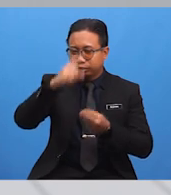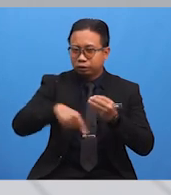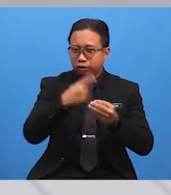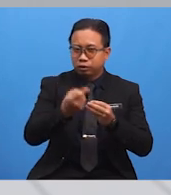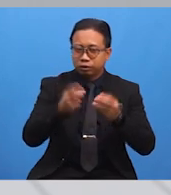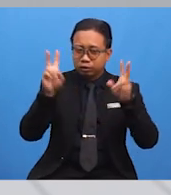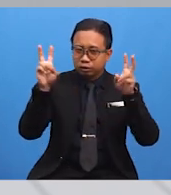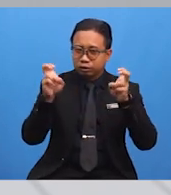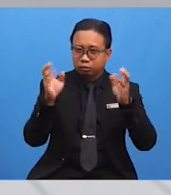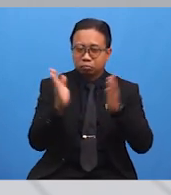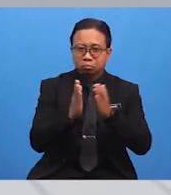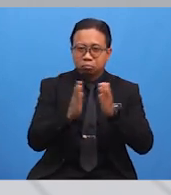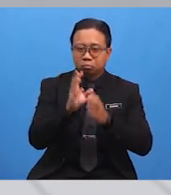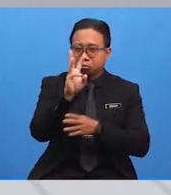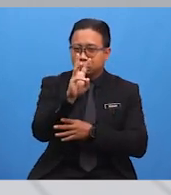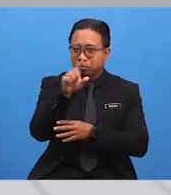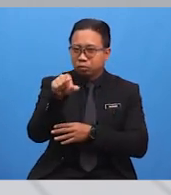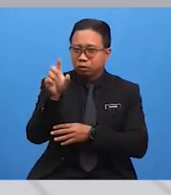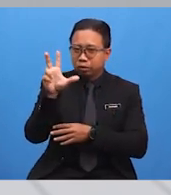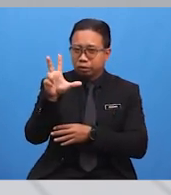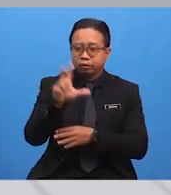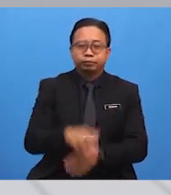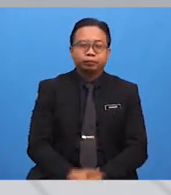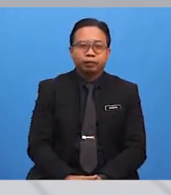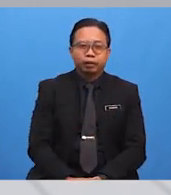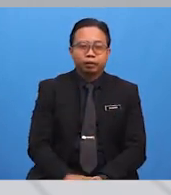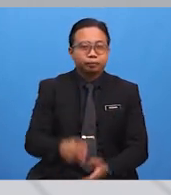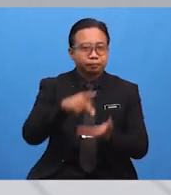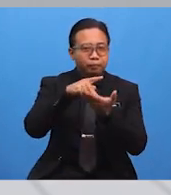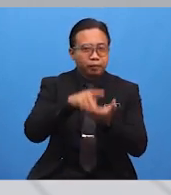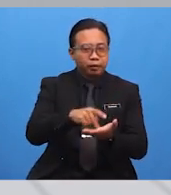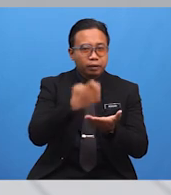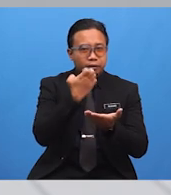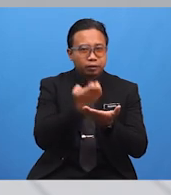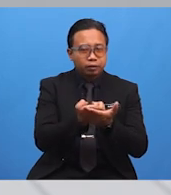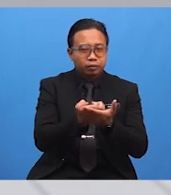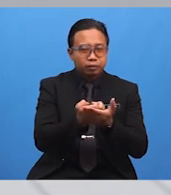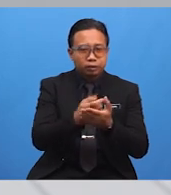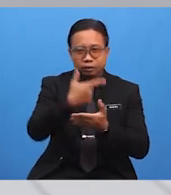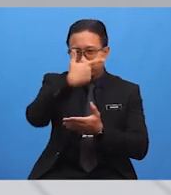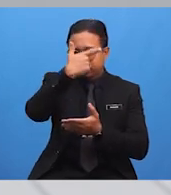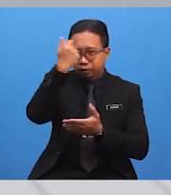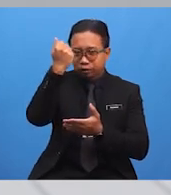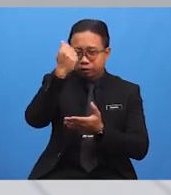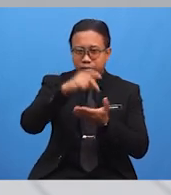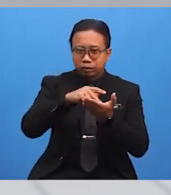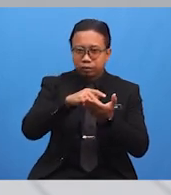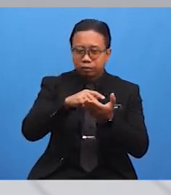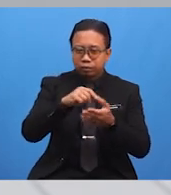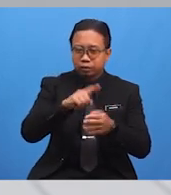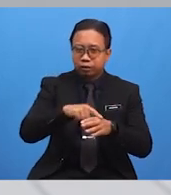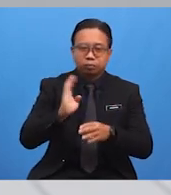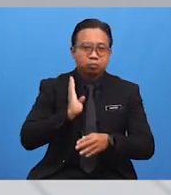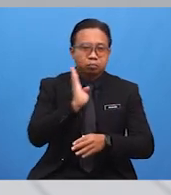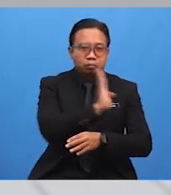tajuk kecil 6.3 iaitu Kesan Ekonomi Akibat Pentadbiran Barat di negara